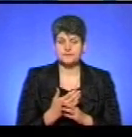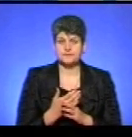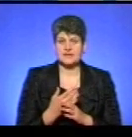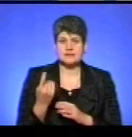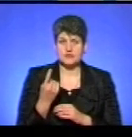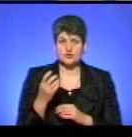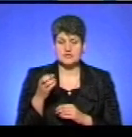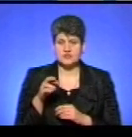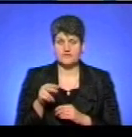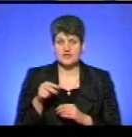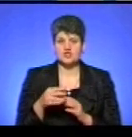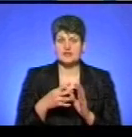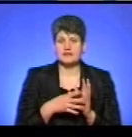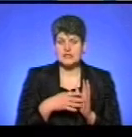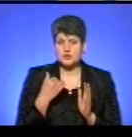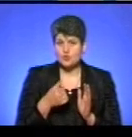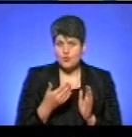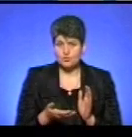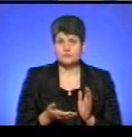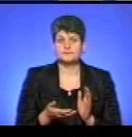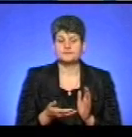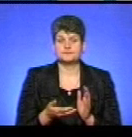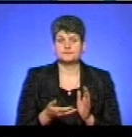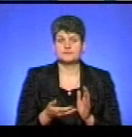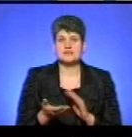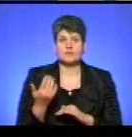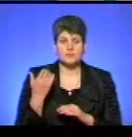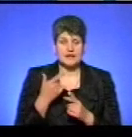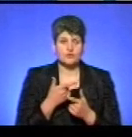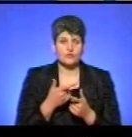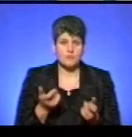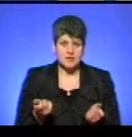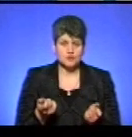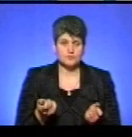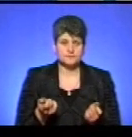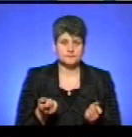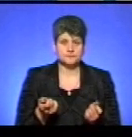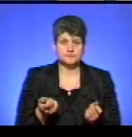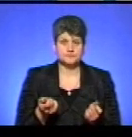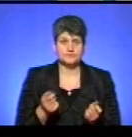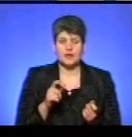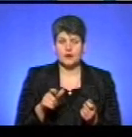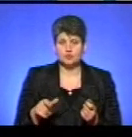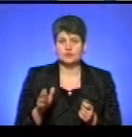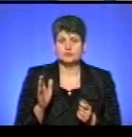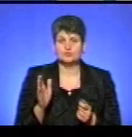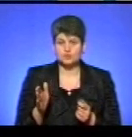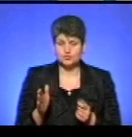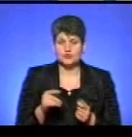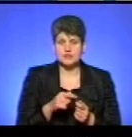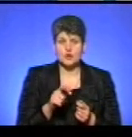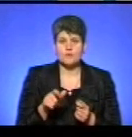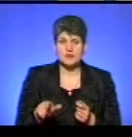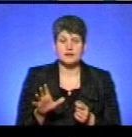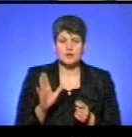січня 2019 року, то за попередньою інформацією, ті громадяни,